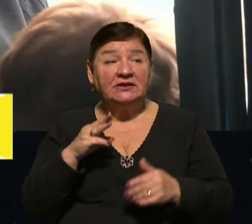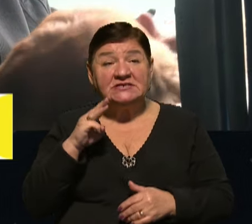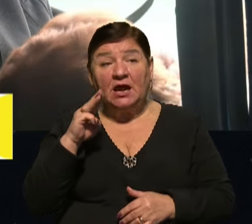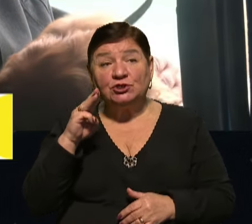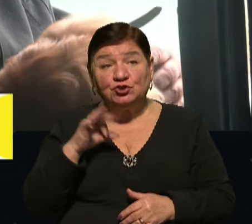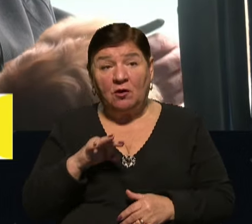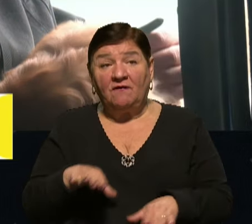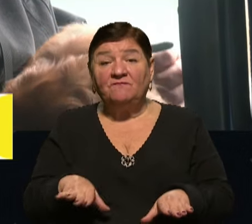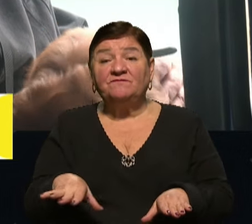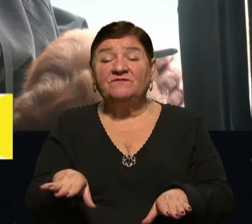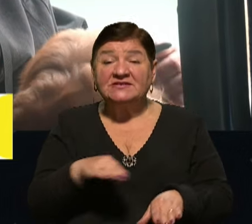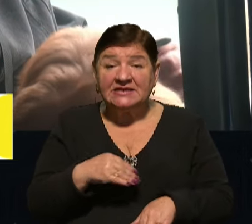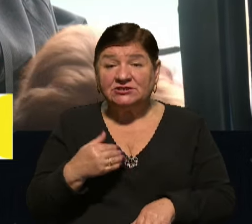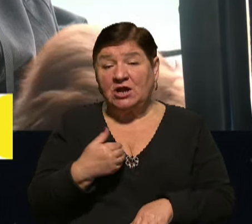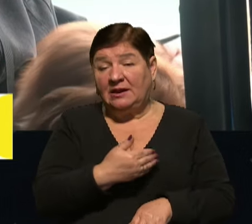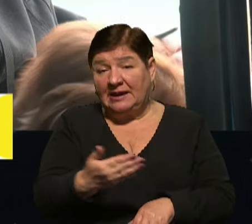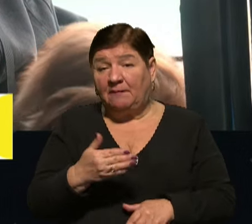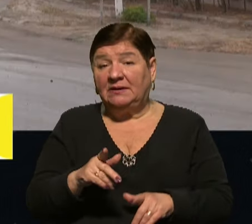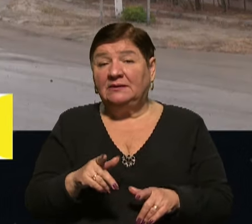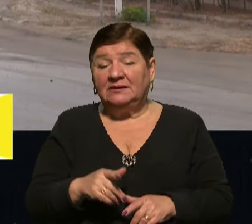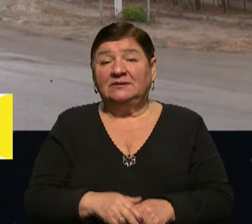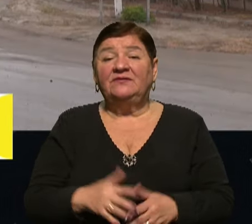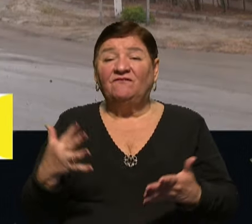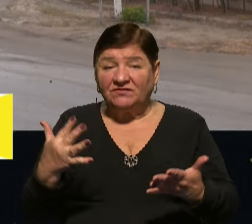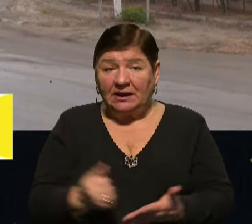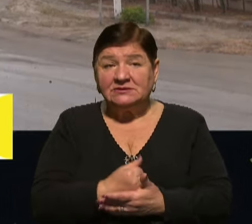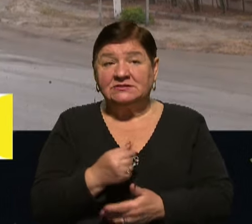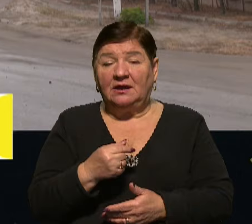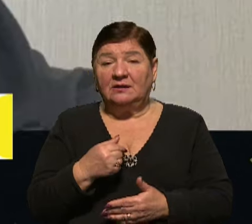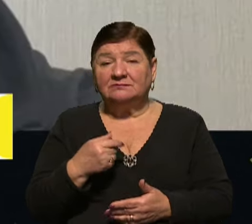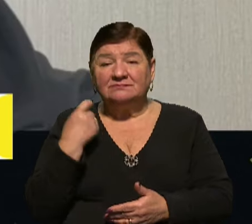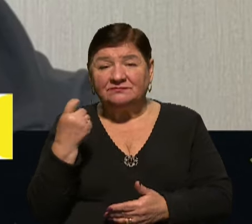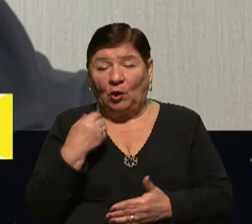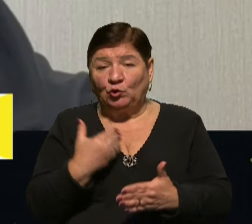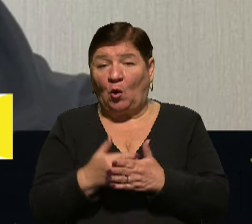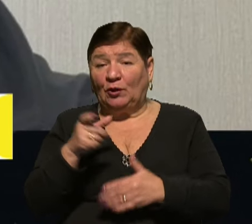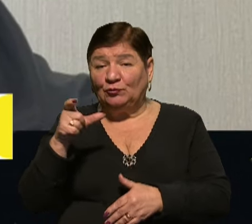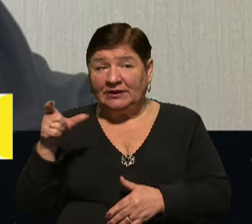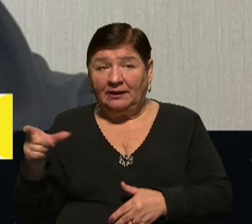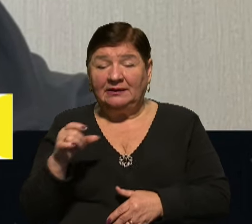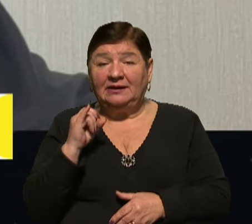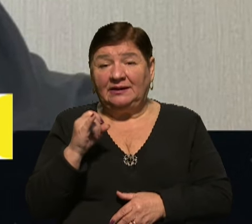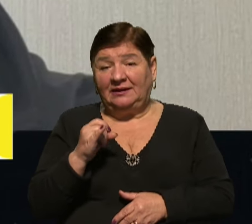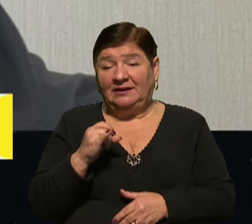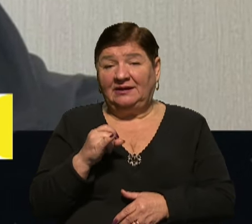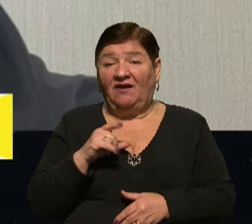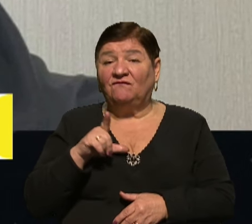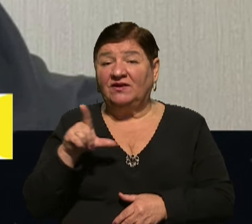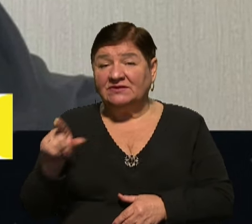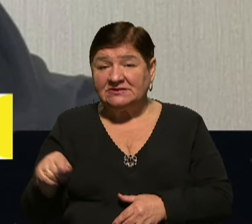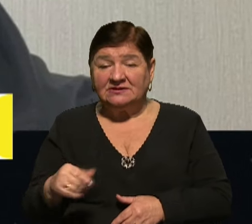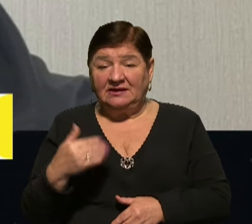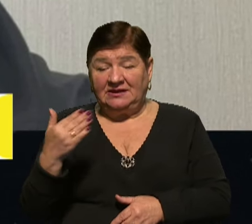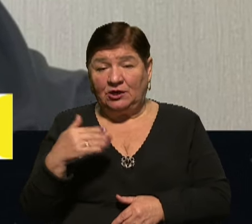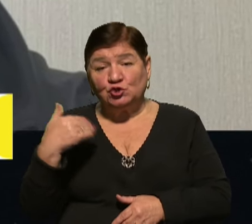все ж таки нам вдасться достукатись до людей і максимально вивезти їх